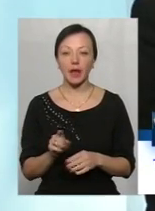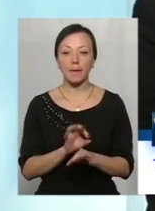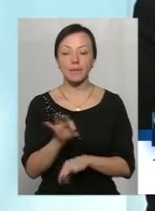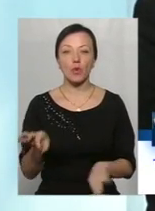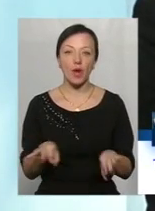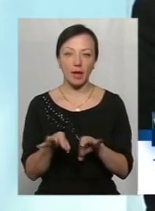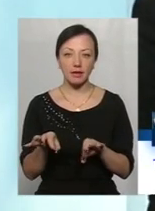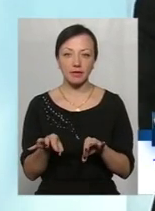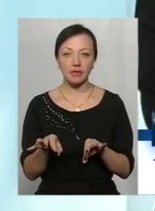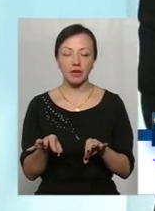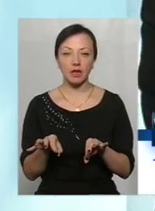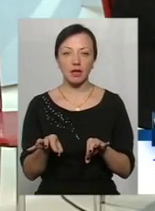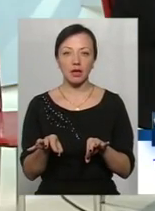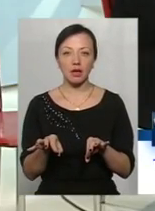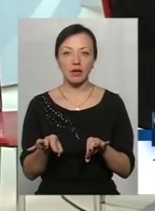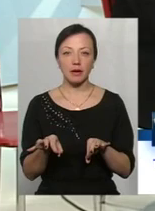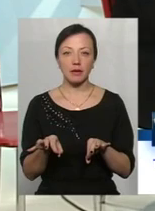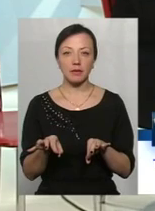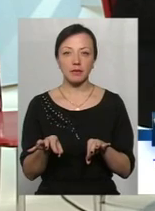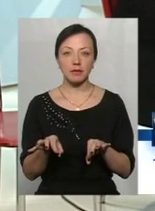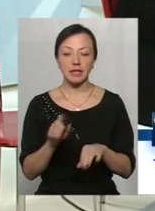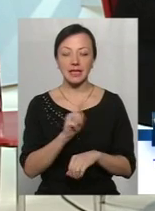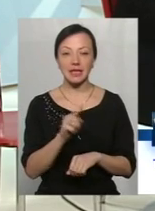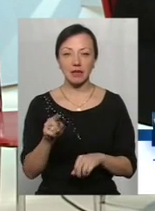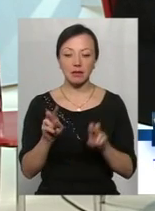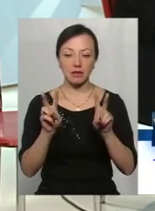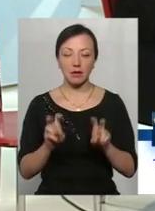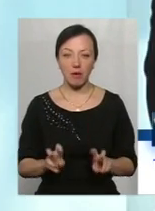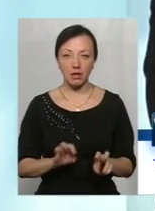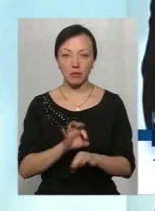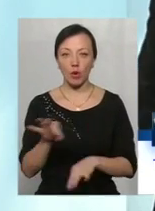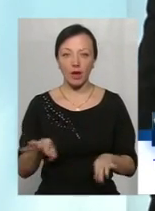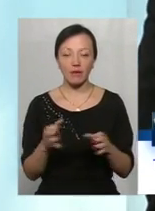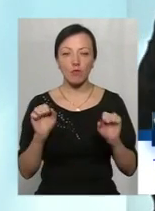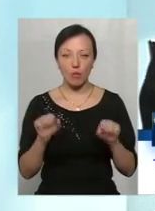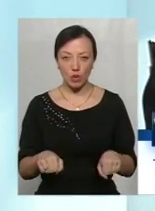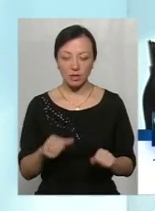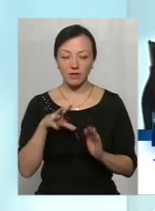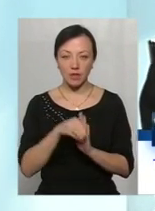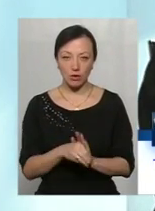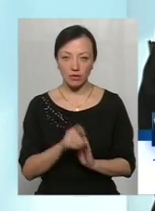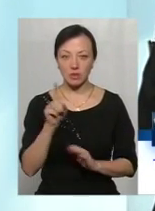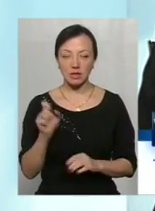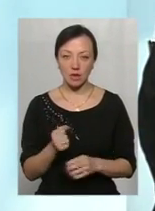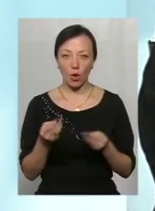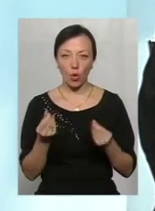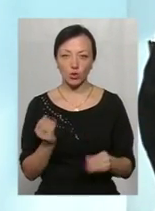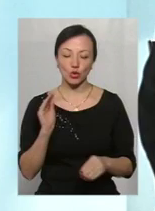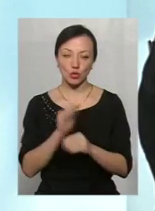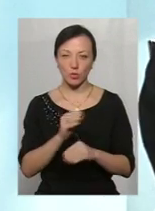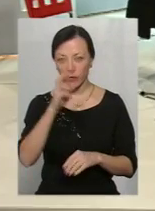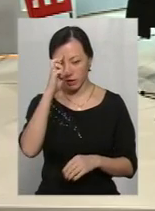тематик, які можна буде втілювати за кошти